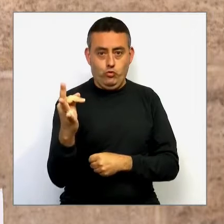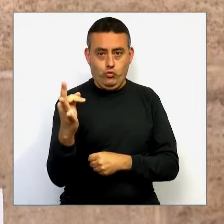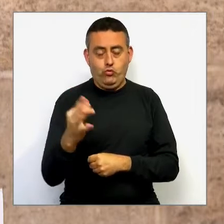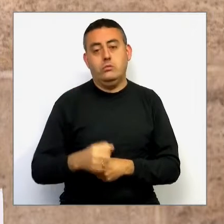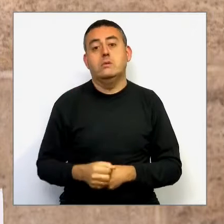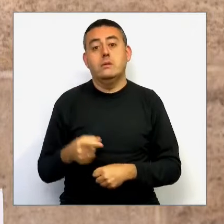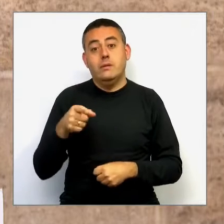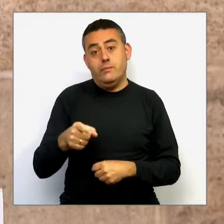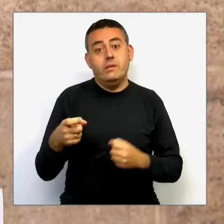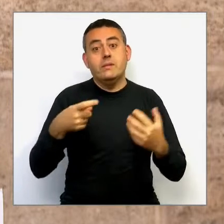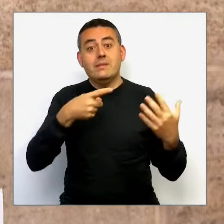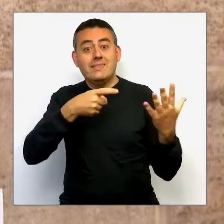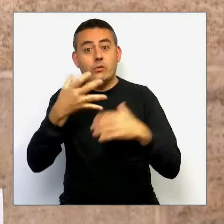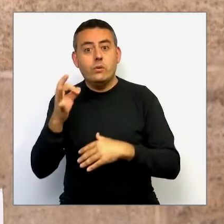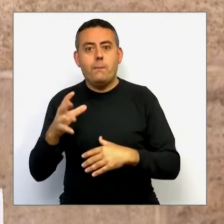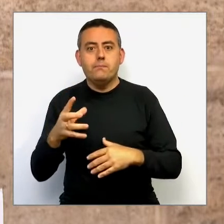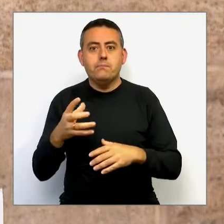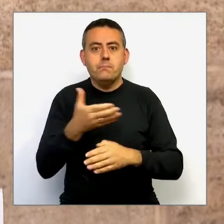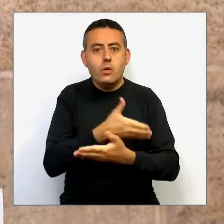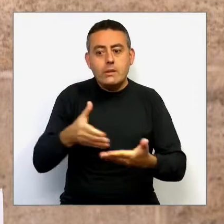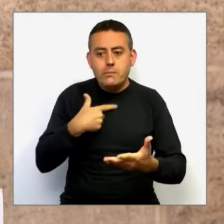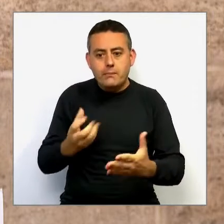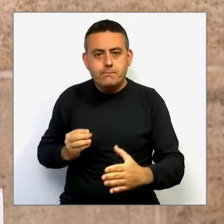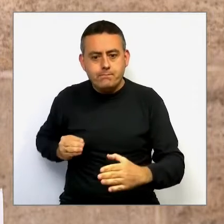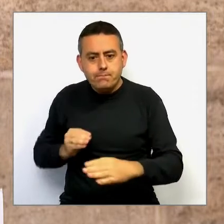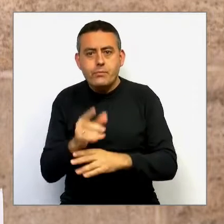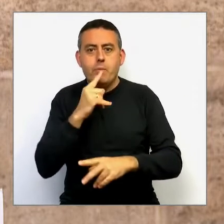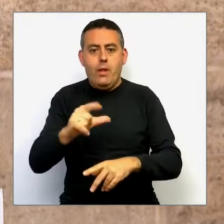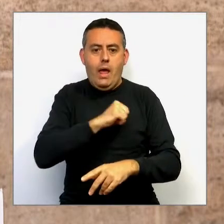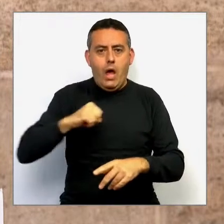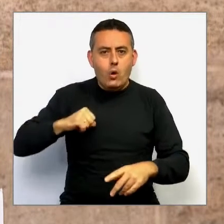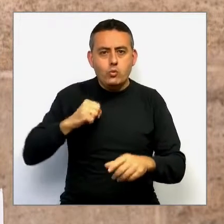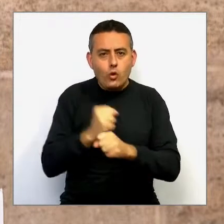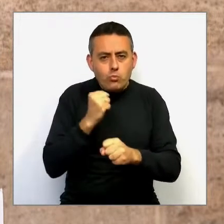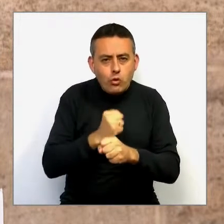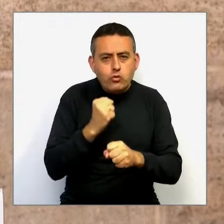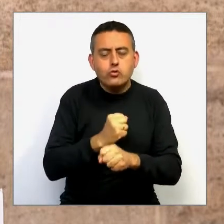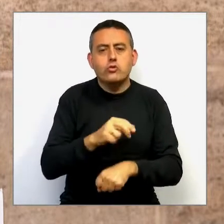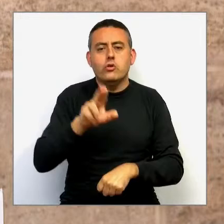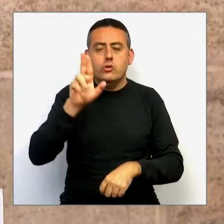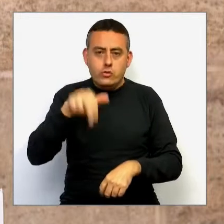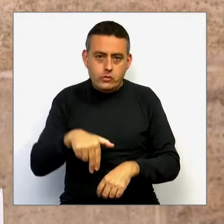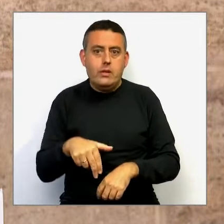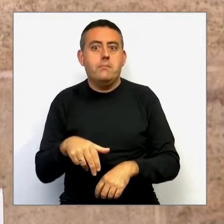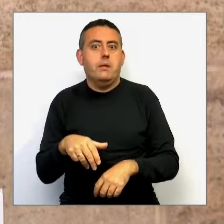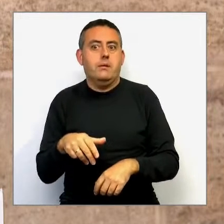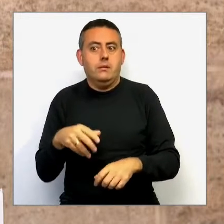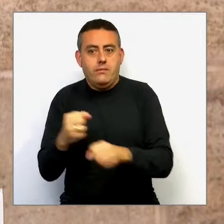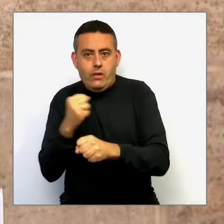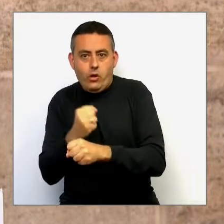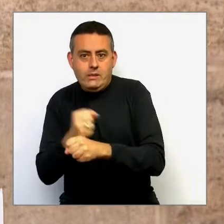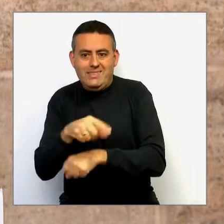les empreses, els autònoms i els treballadors que més s'han sacrificat en aquest temps.